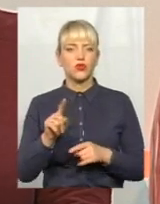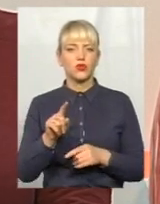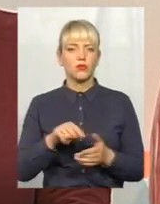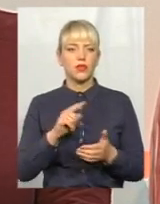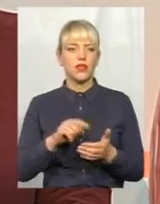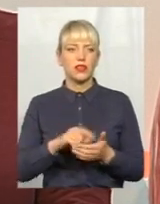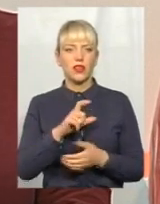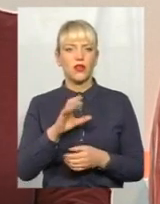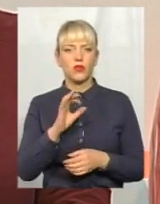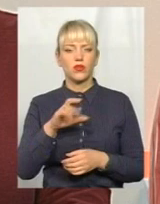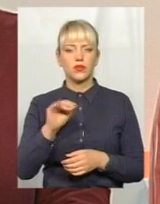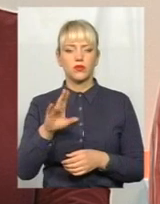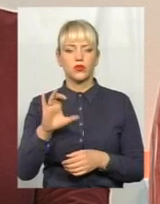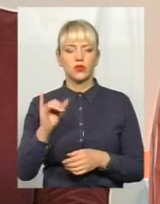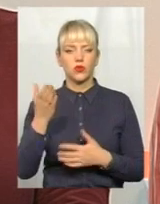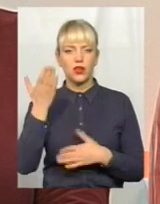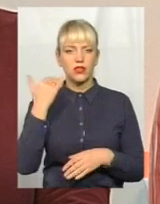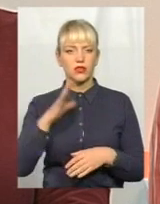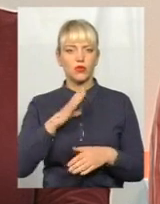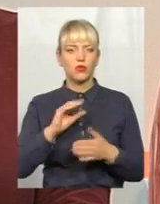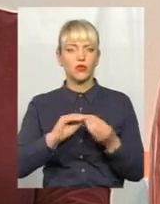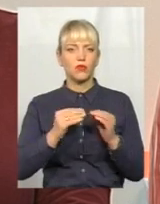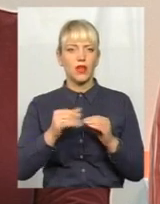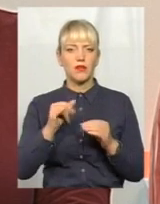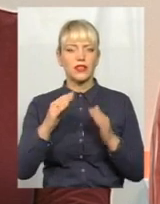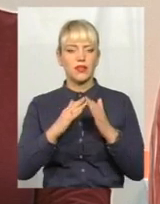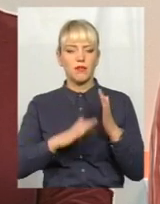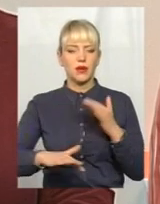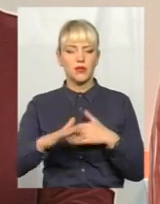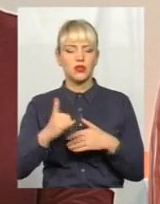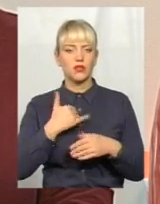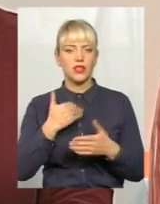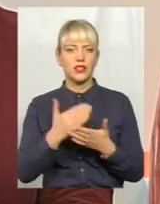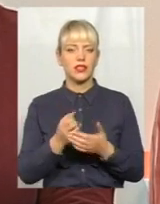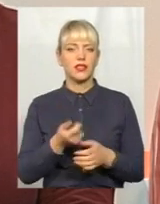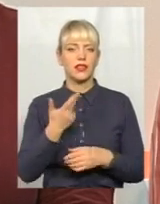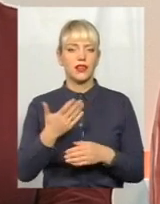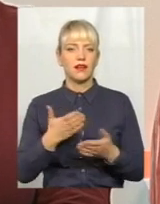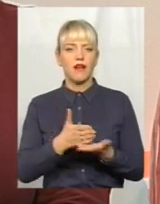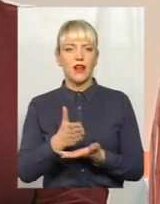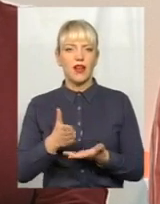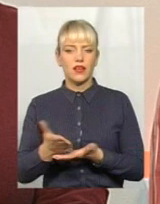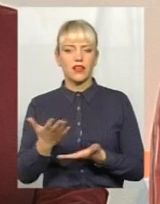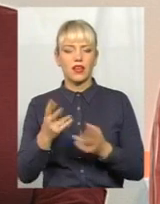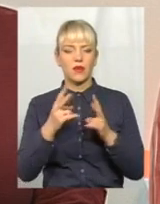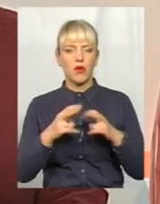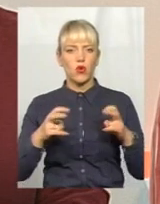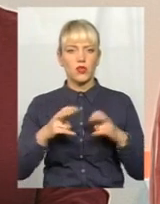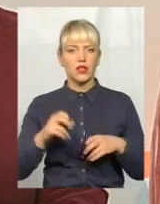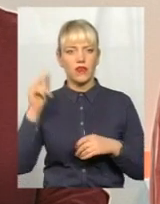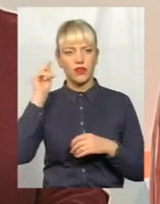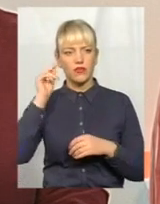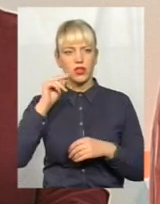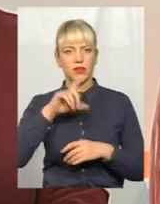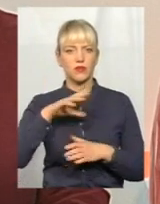впиралося в проблему приміщення, то зараз в нас вже є кілька варіантів, які ми розглядаємо, вивчаємо всі за,